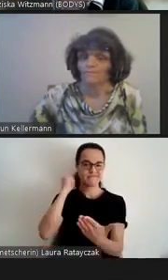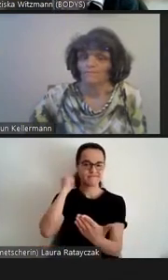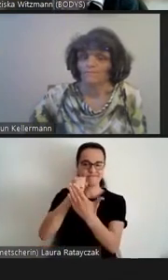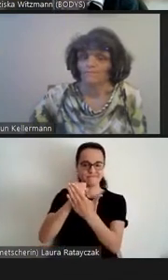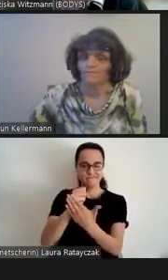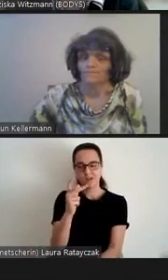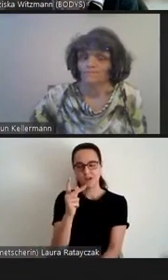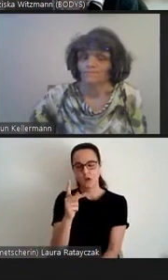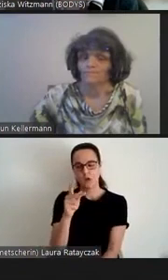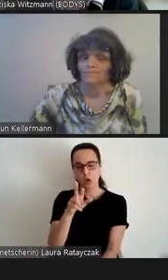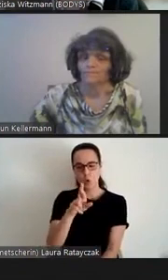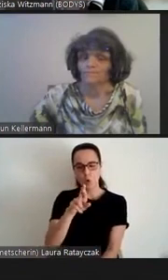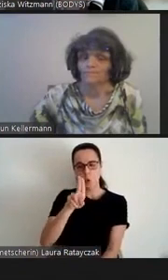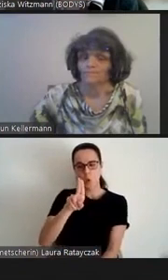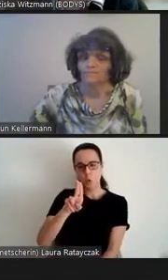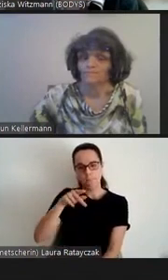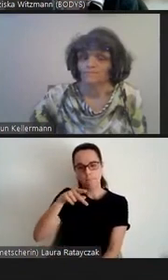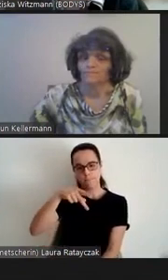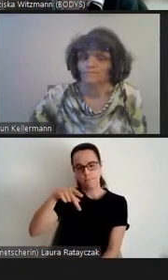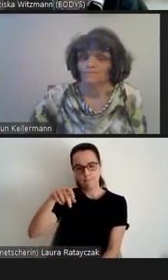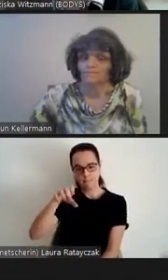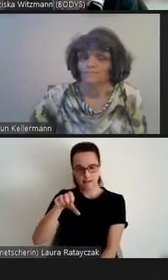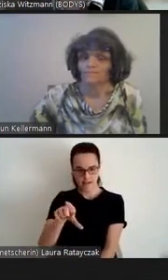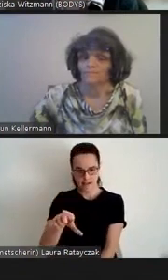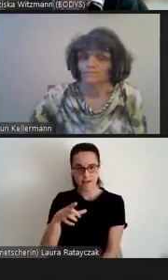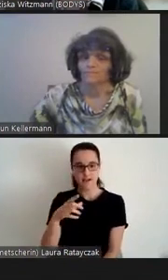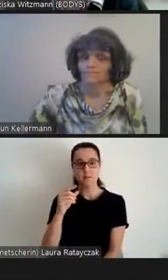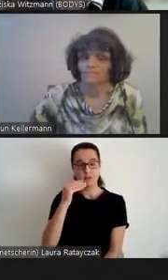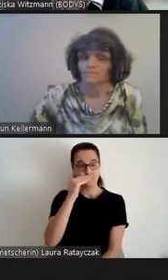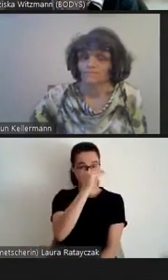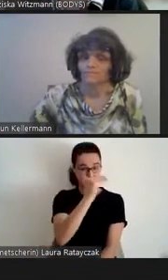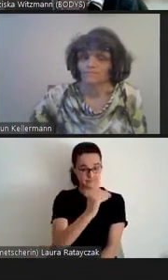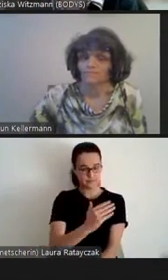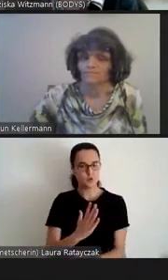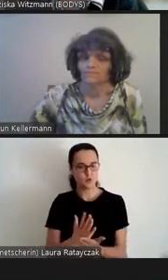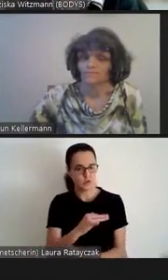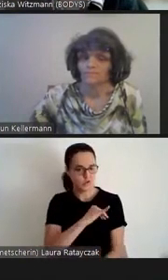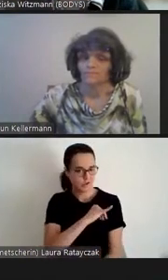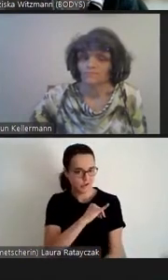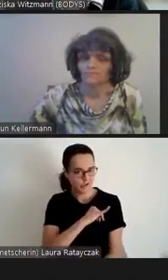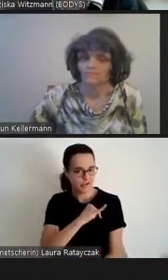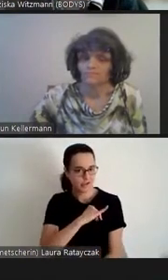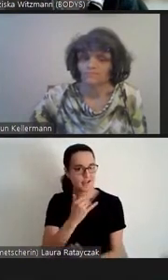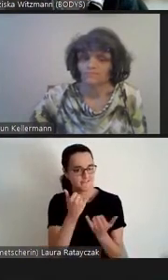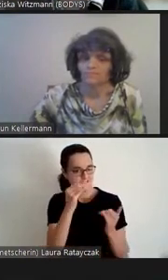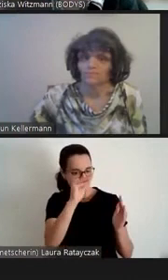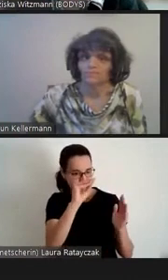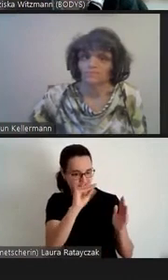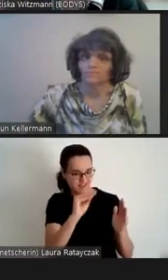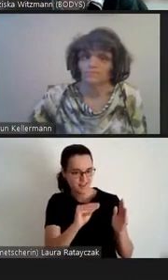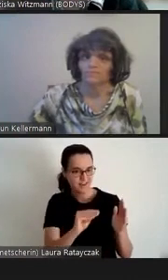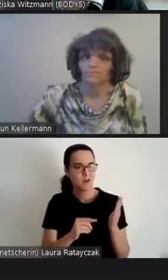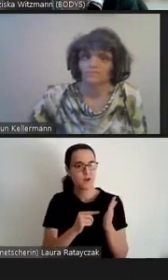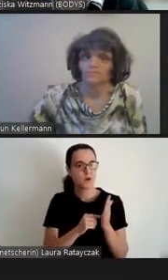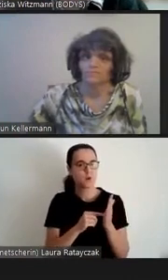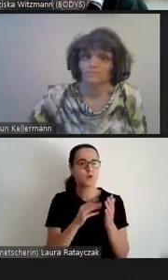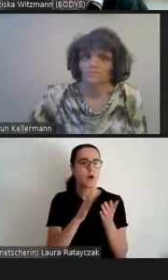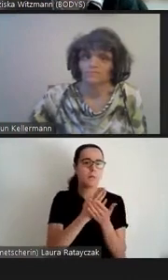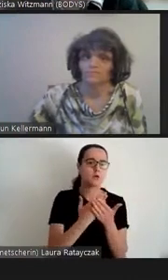Diese Auslistung ist an sich schon interessant. Sie enthält neben Balzac